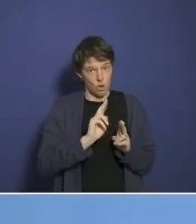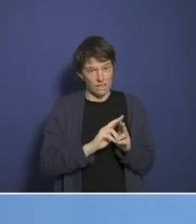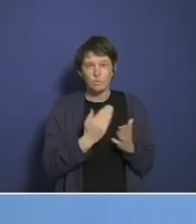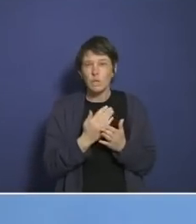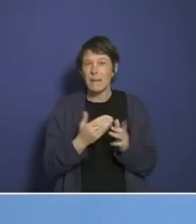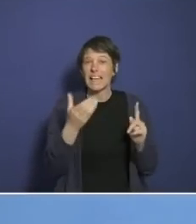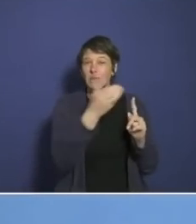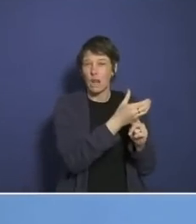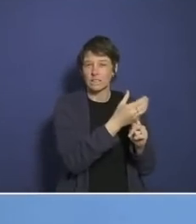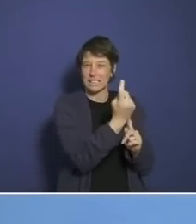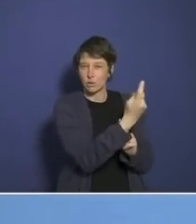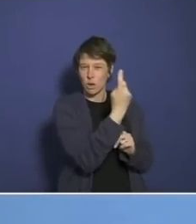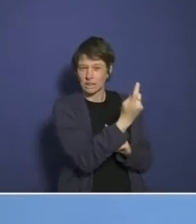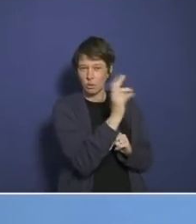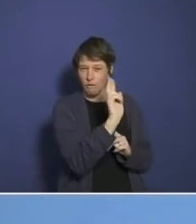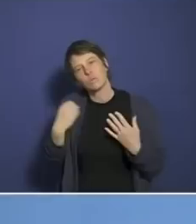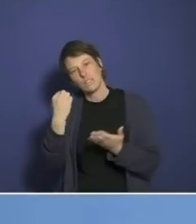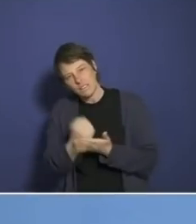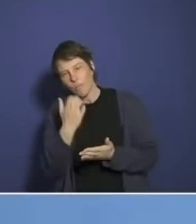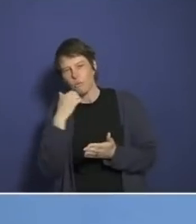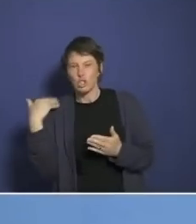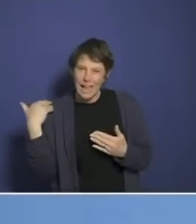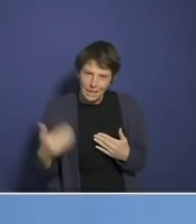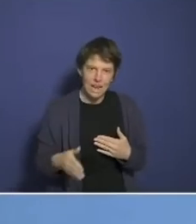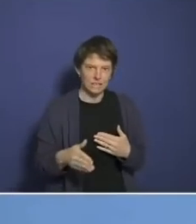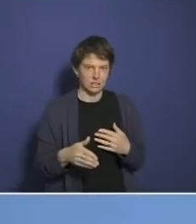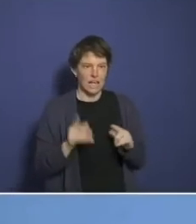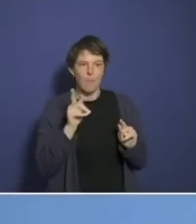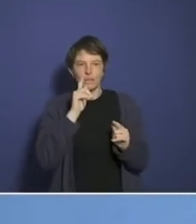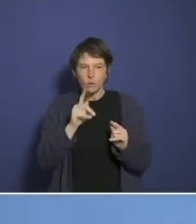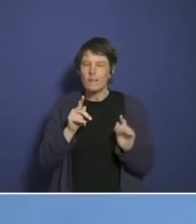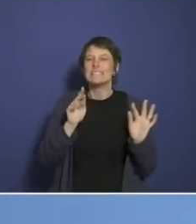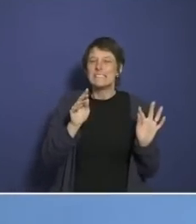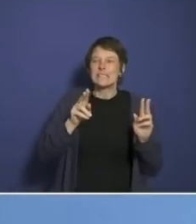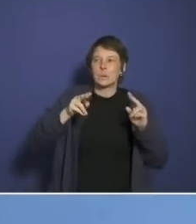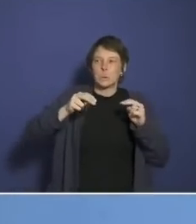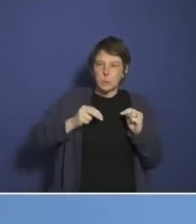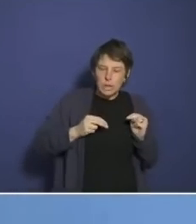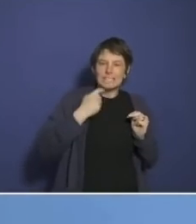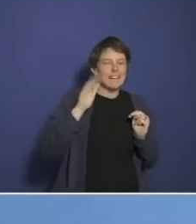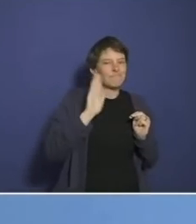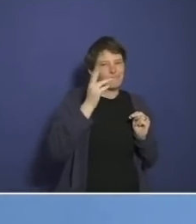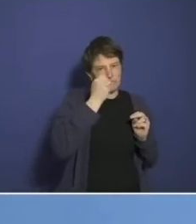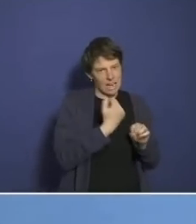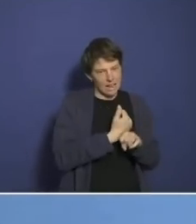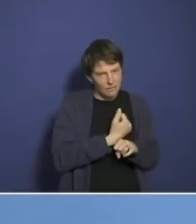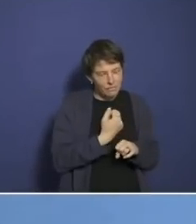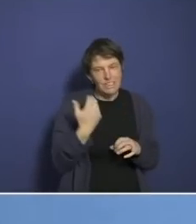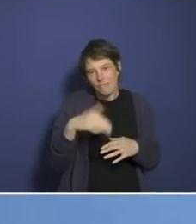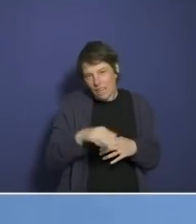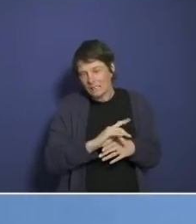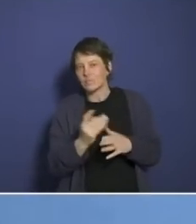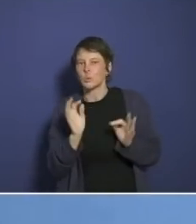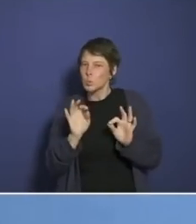Isolierung von Menschen, die infiziert sind, wenn ich das dann aber gut erkläre und zurücknehme, dann wird das meine Glaubwürdigkeit